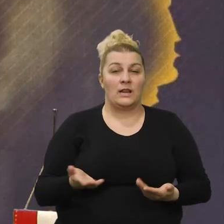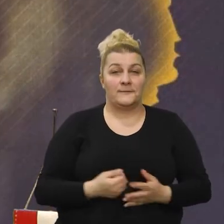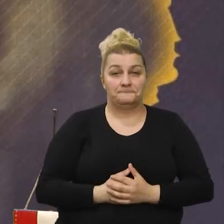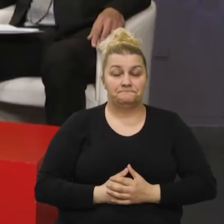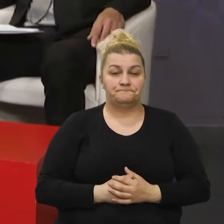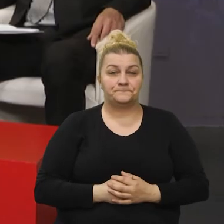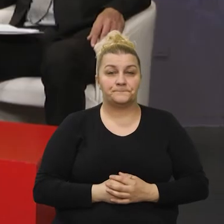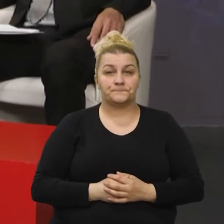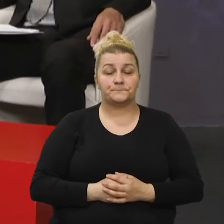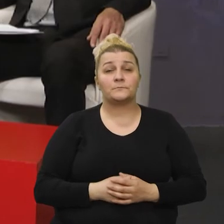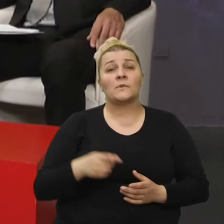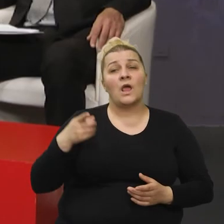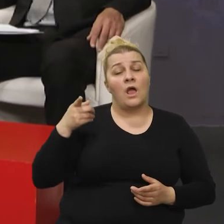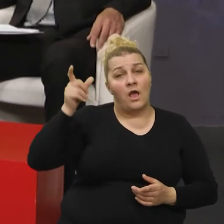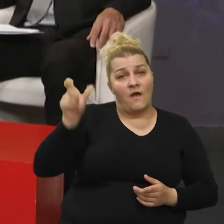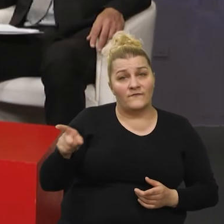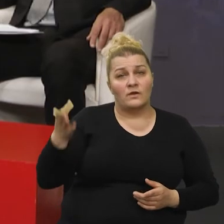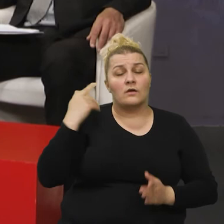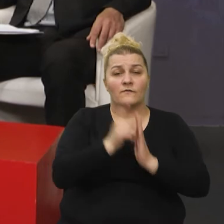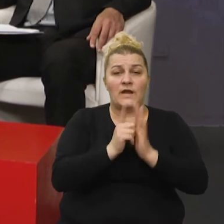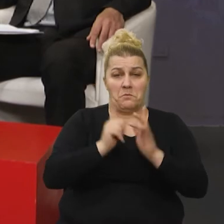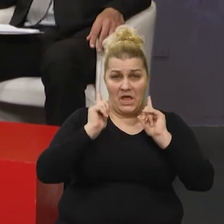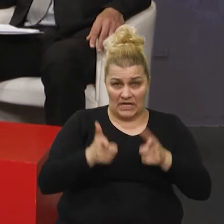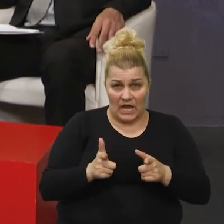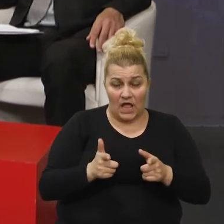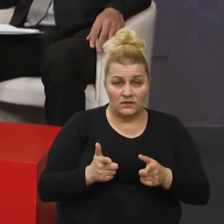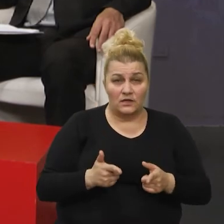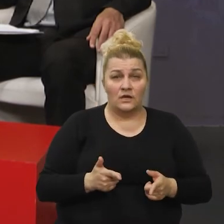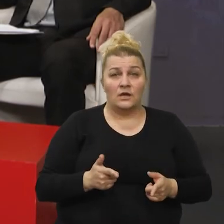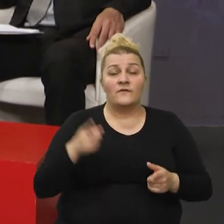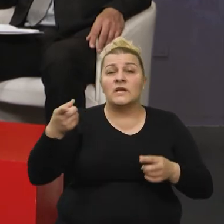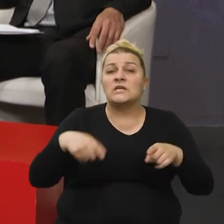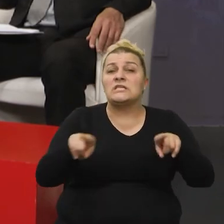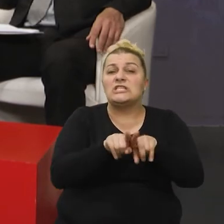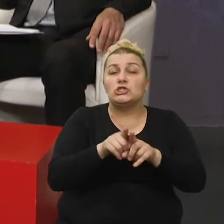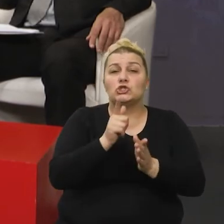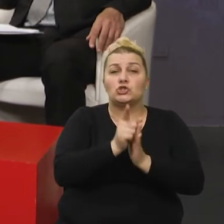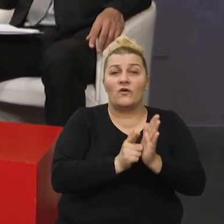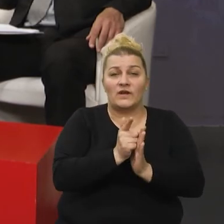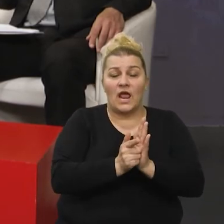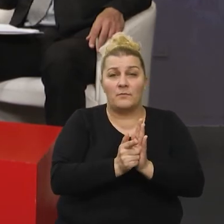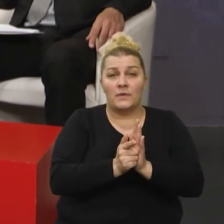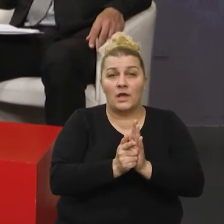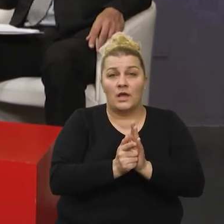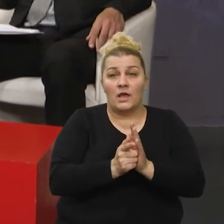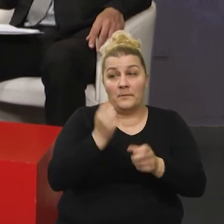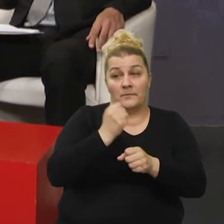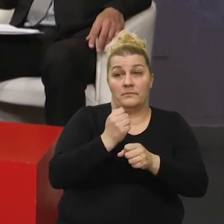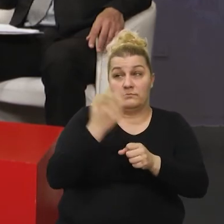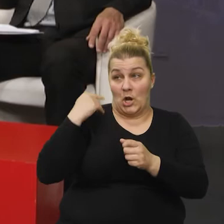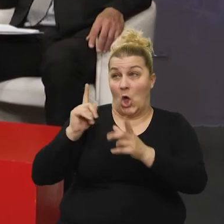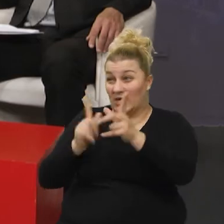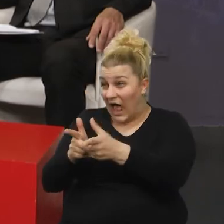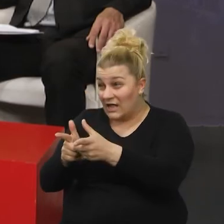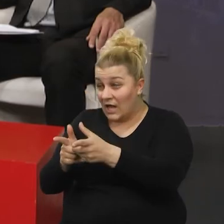najinteresantnije, gospod Vraniće, u vrijeme ratnih djelovanja istovremeno pravili obnovu. Da.